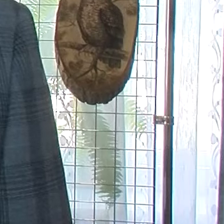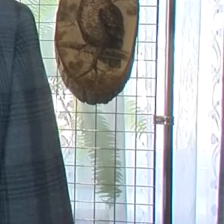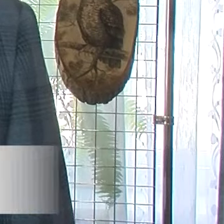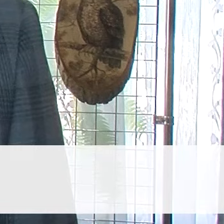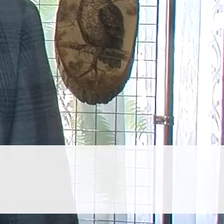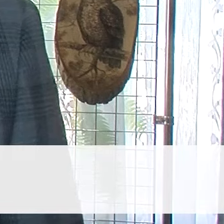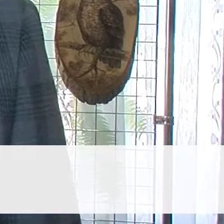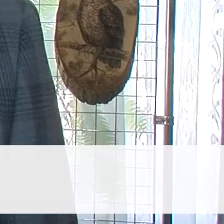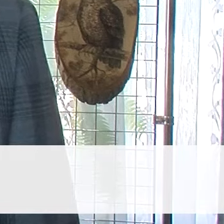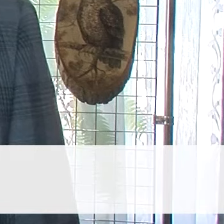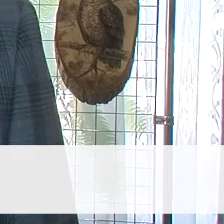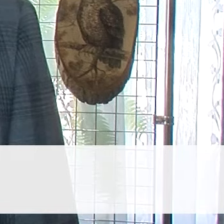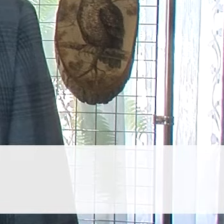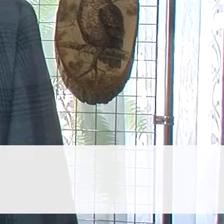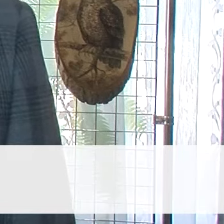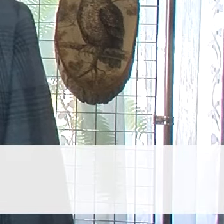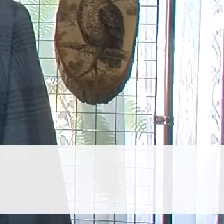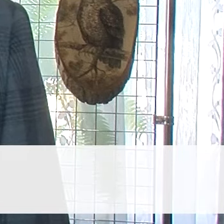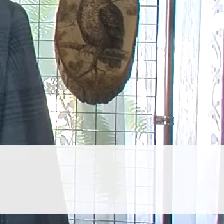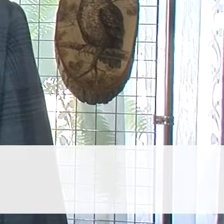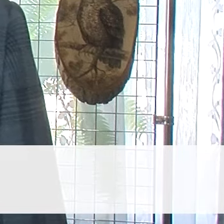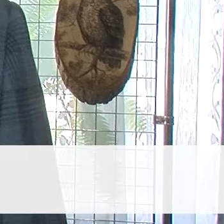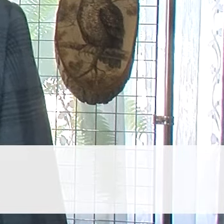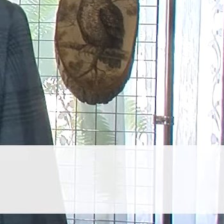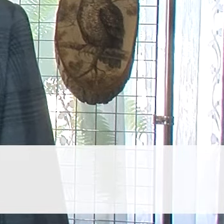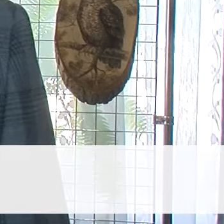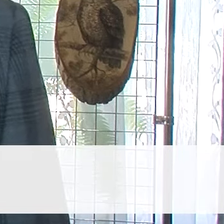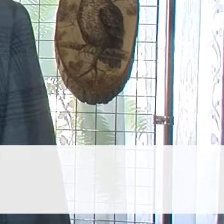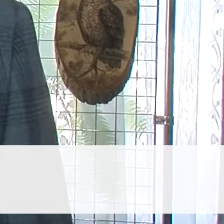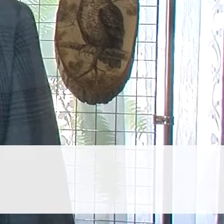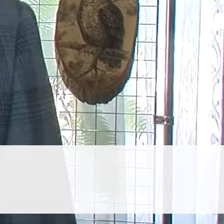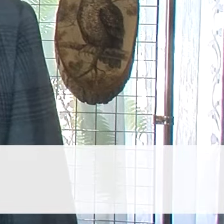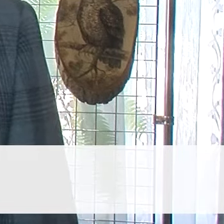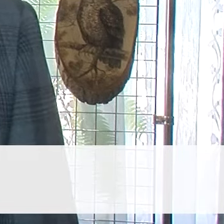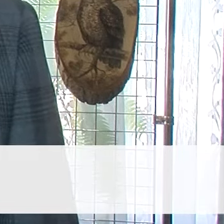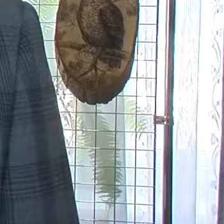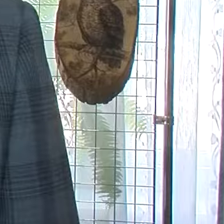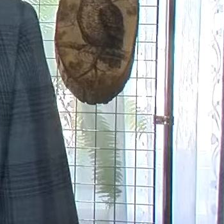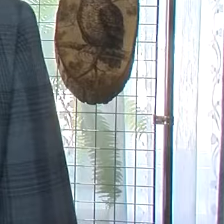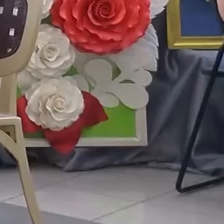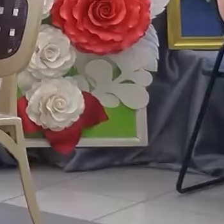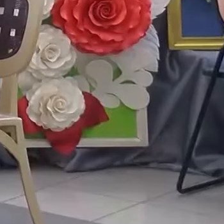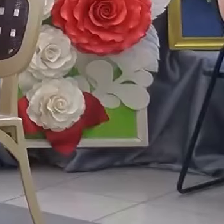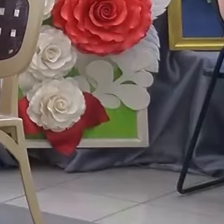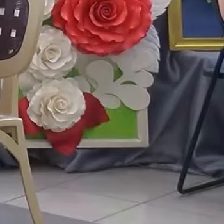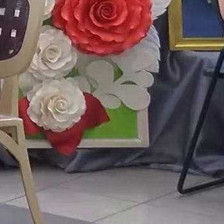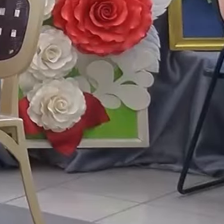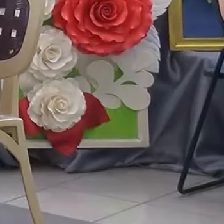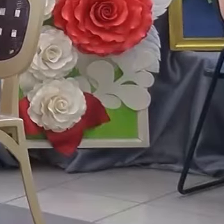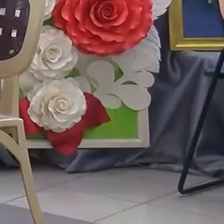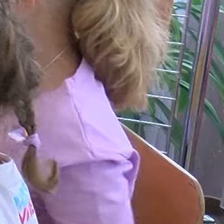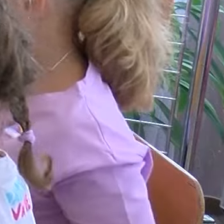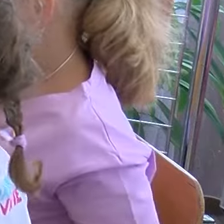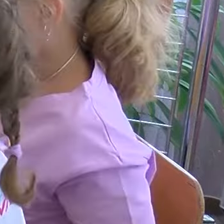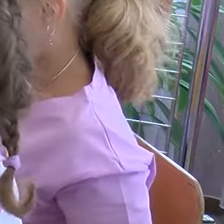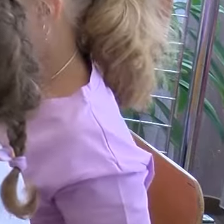закончили уборку ранних зерновых, неплохие урожаи. Теперь будем готовиться к уборке технической культуры. Я хотел